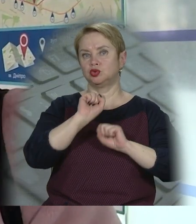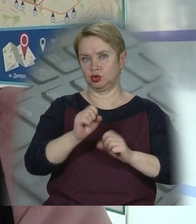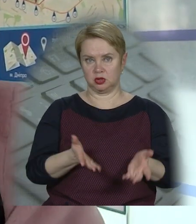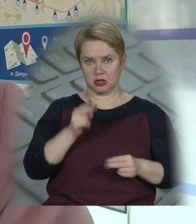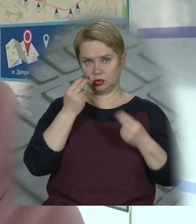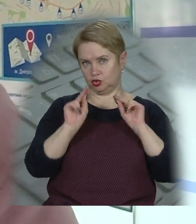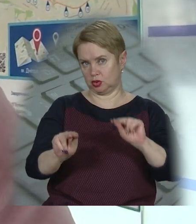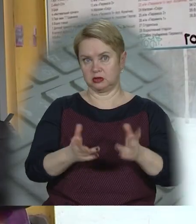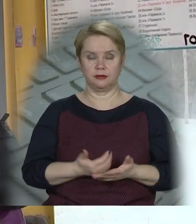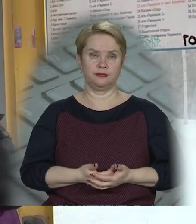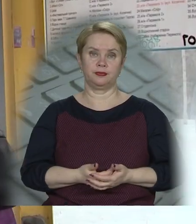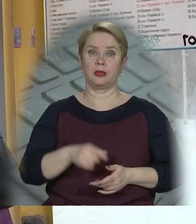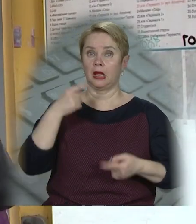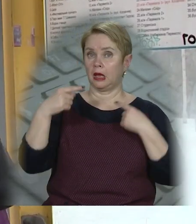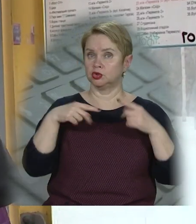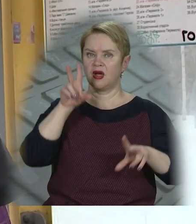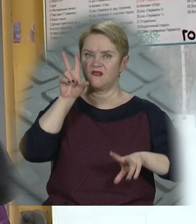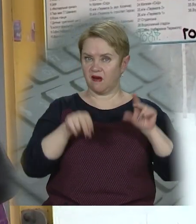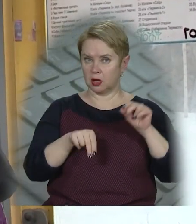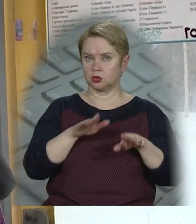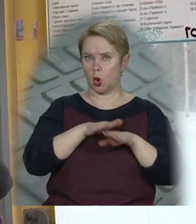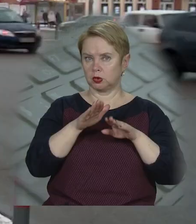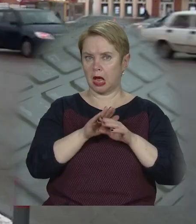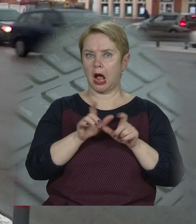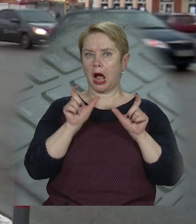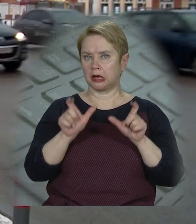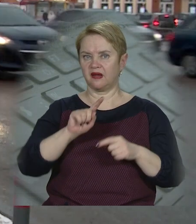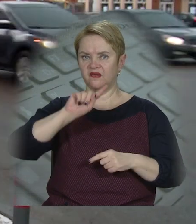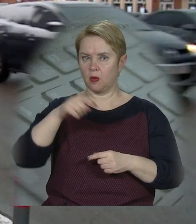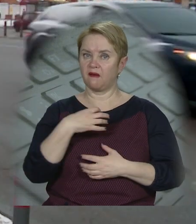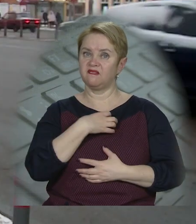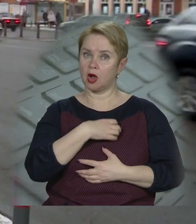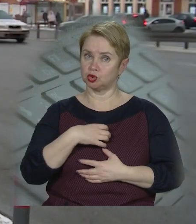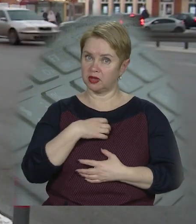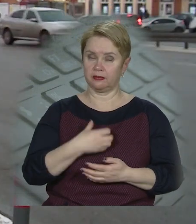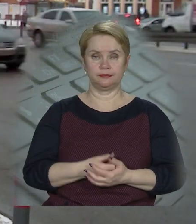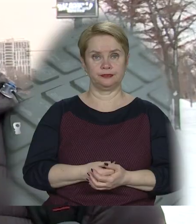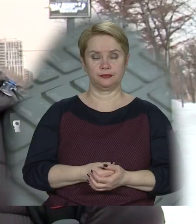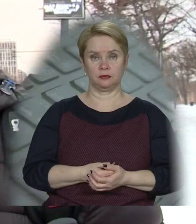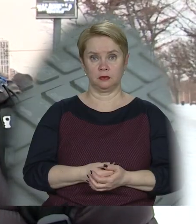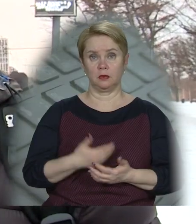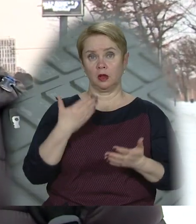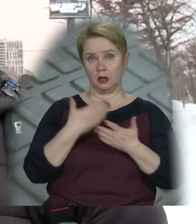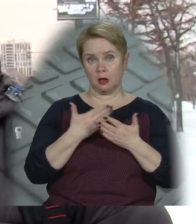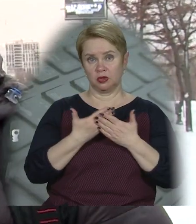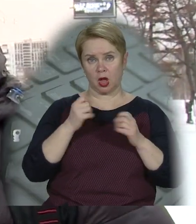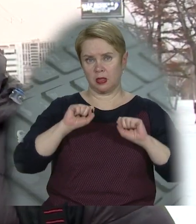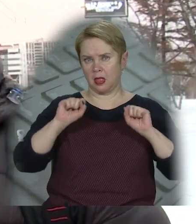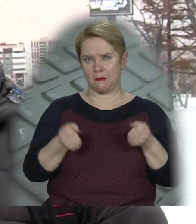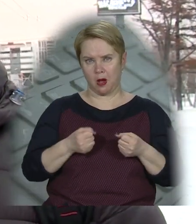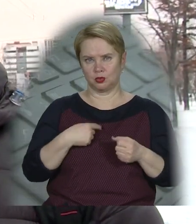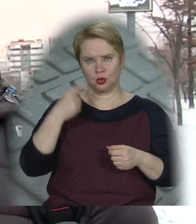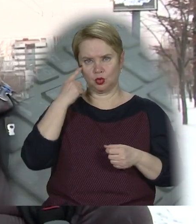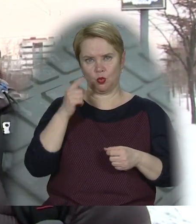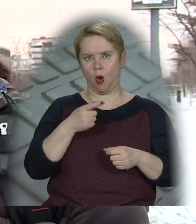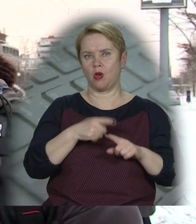може захистити, якщо чесно. Інші ж вважають дотримання карантинних вимог важливим. На морозі, допустим, зараз не сильно,